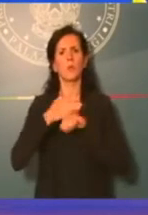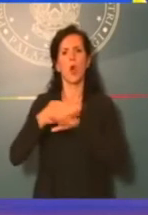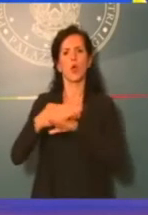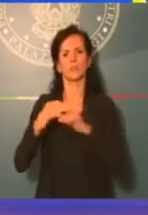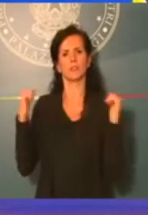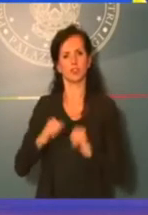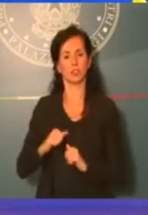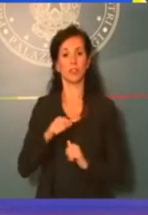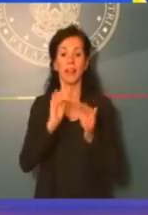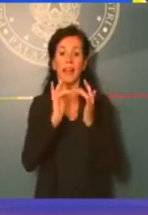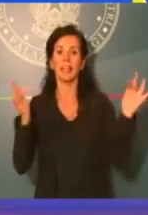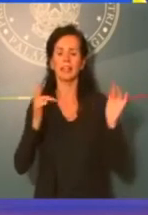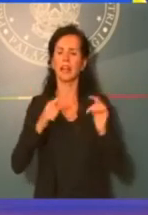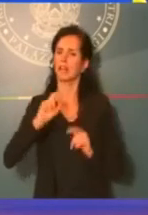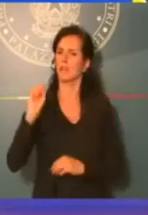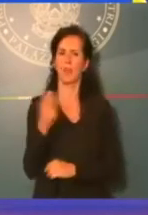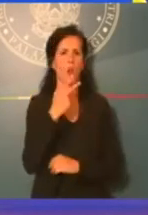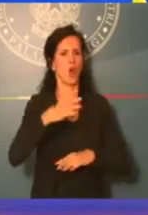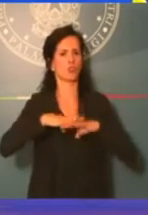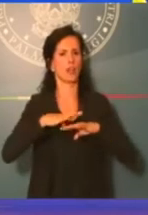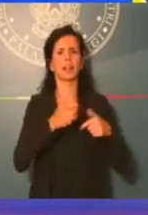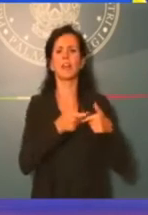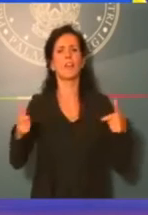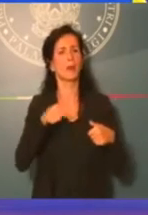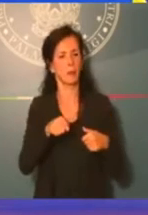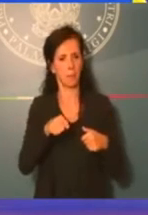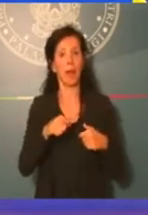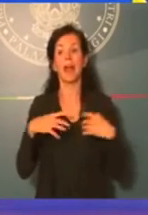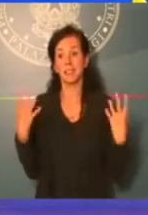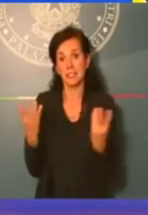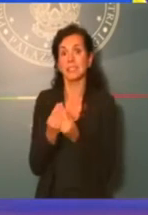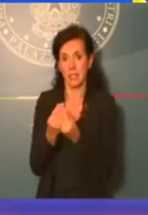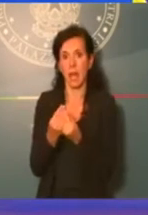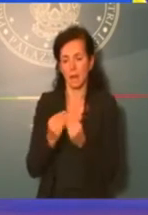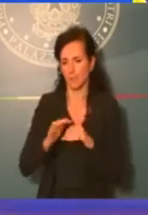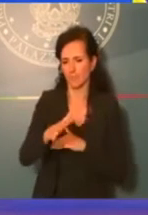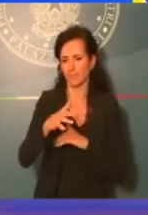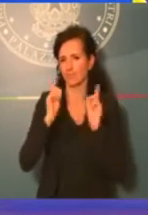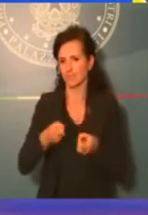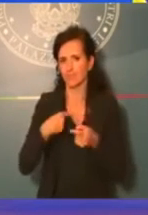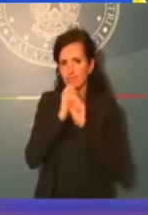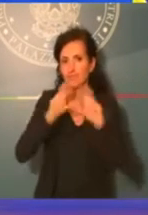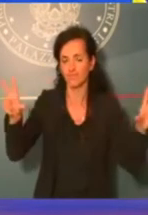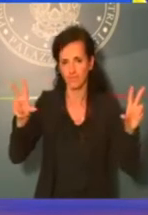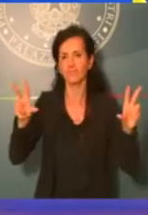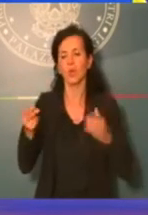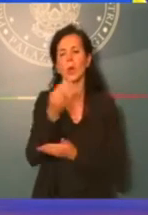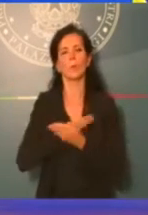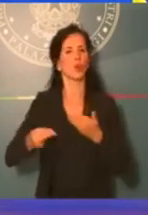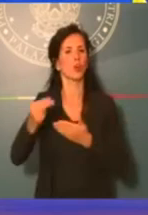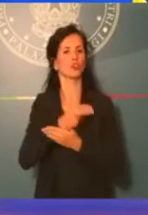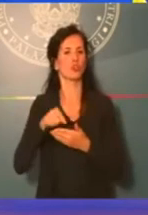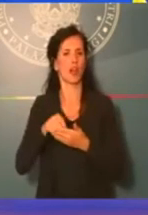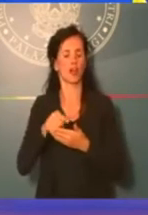veloce a portata di tutti. E in concomitanza stiamo lavorando, annunceremo tra breve, anche un grande progetto in